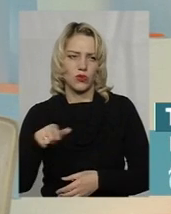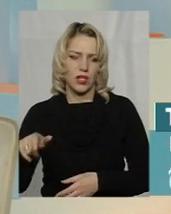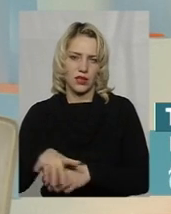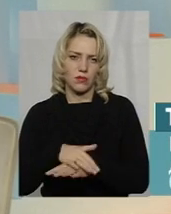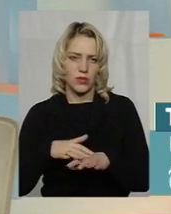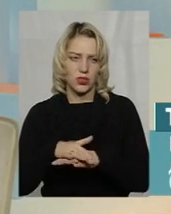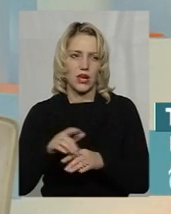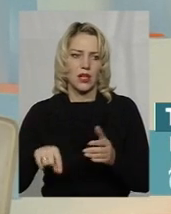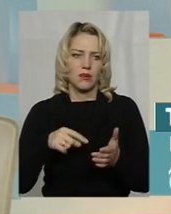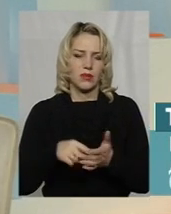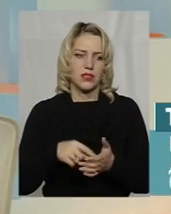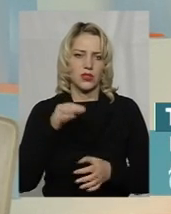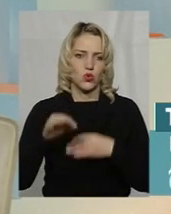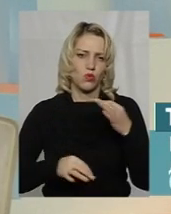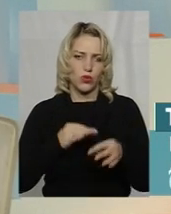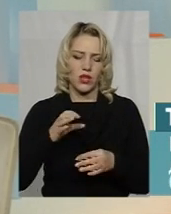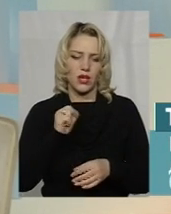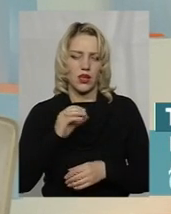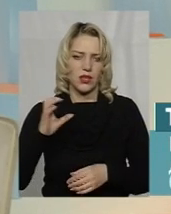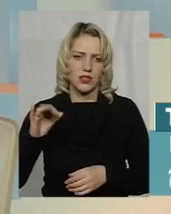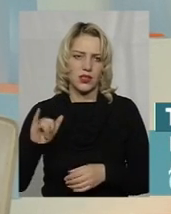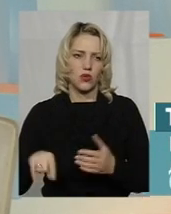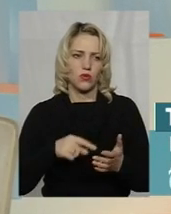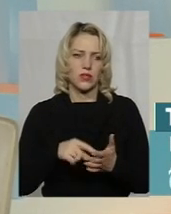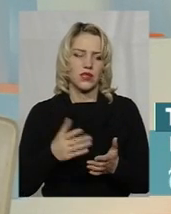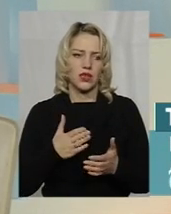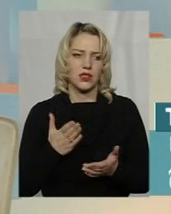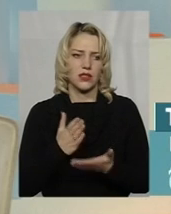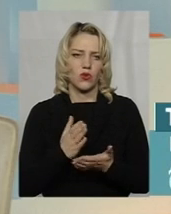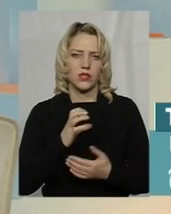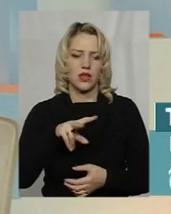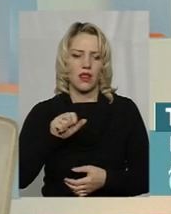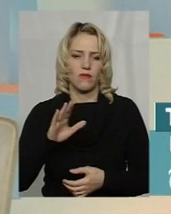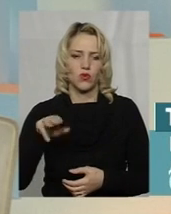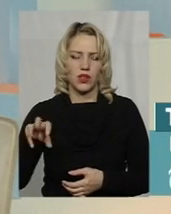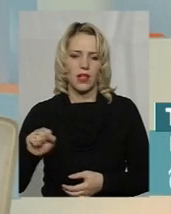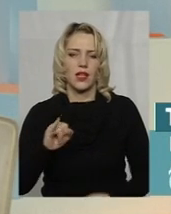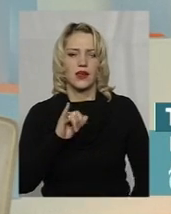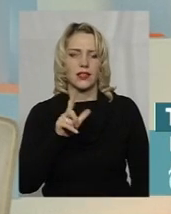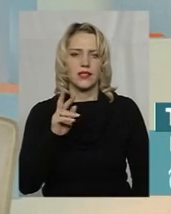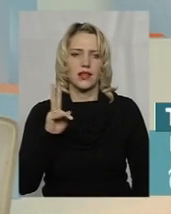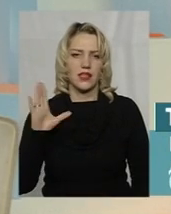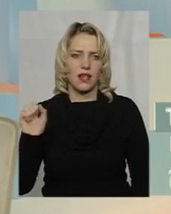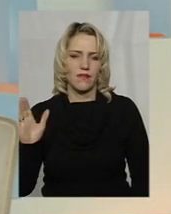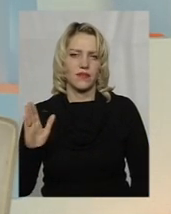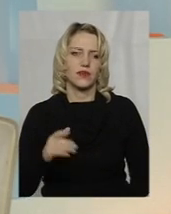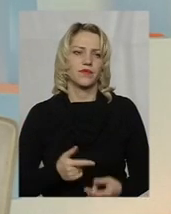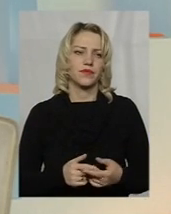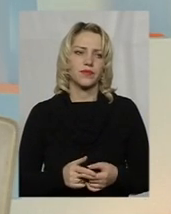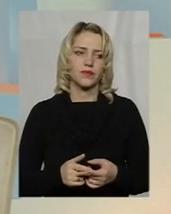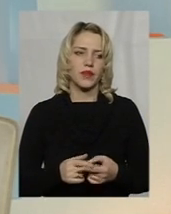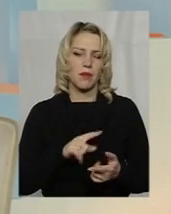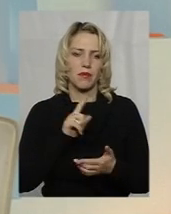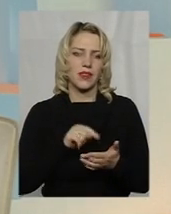міста Супутника атомної станції і у міст, який поряд знаходиться, Славута, Ізяслав та Устріг. Питання в тому, що